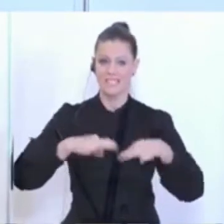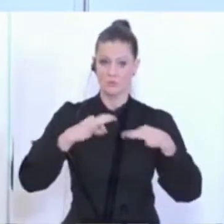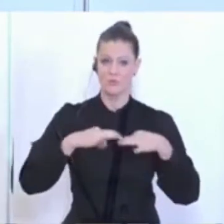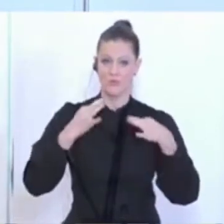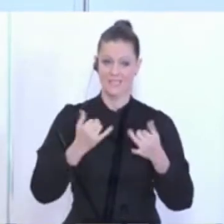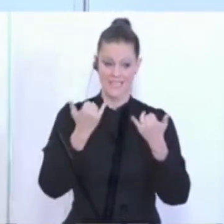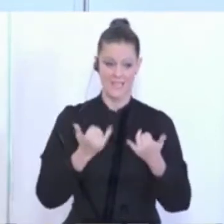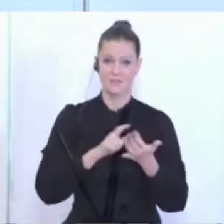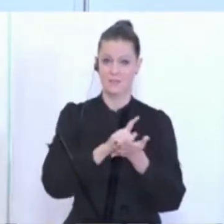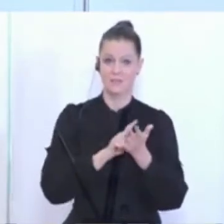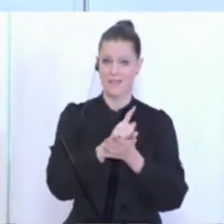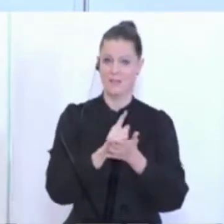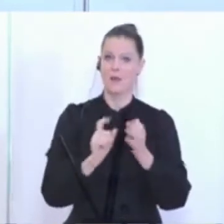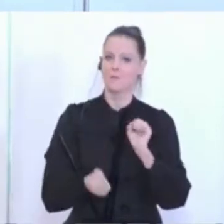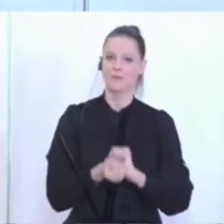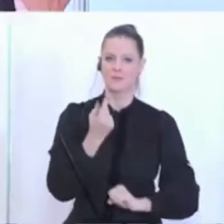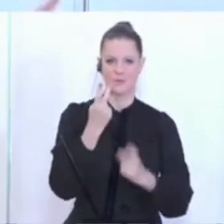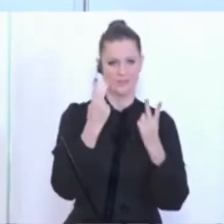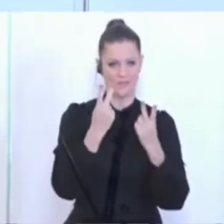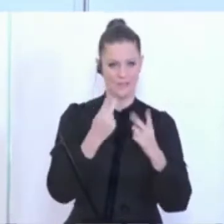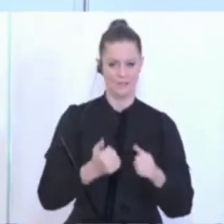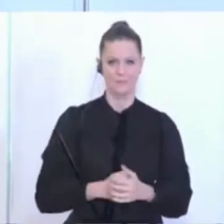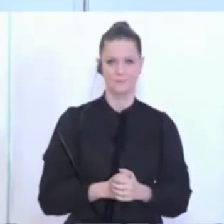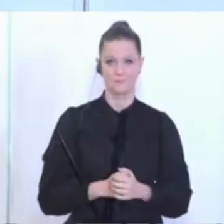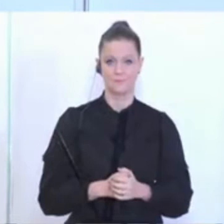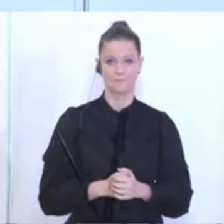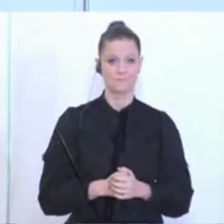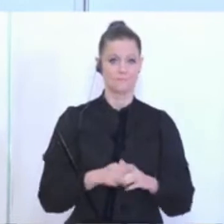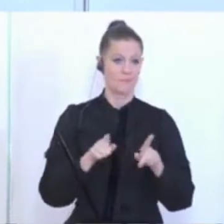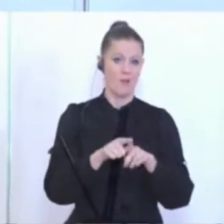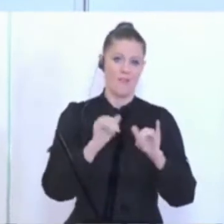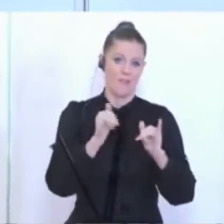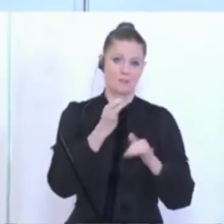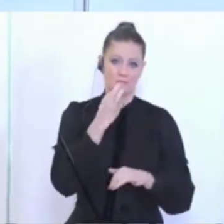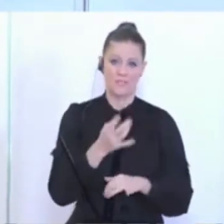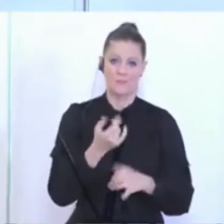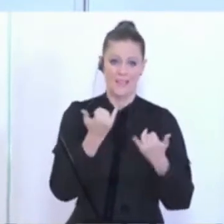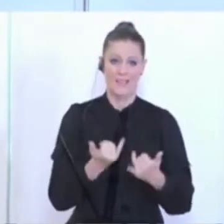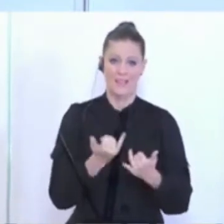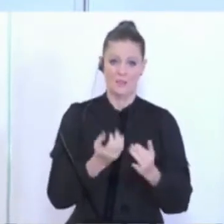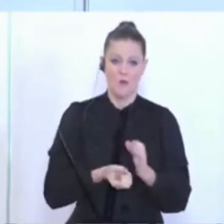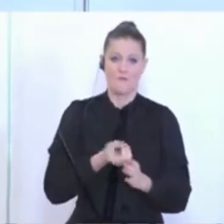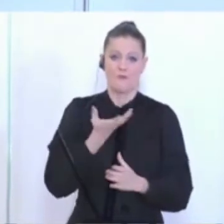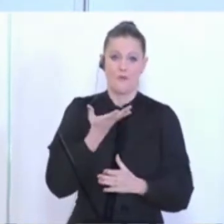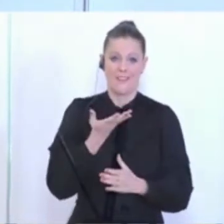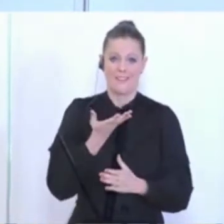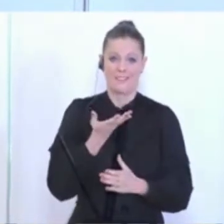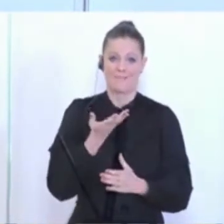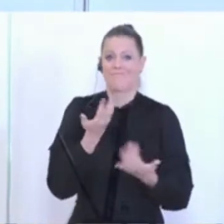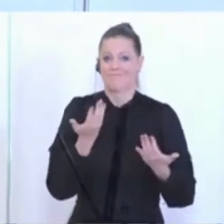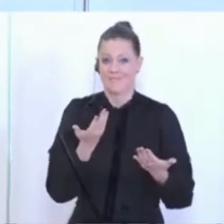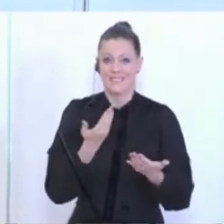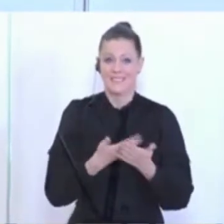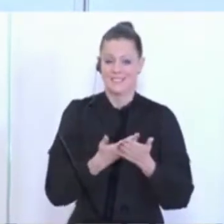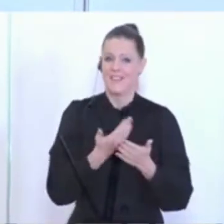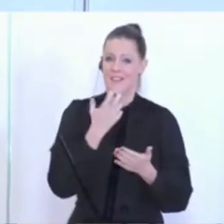Zeiten entsprechend hervorzuheben ist. Außerdem ja, es ist Frühling, es gibt den Drang nach draußen und da wollen wir eben